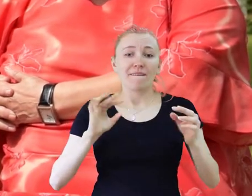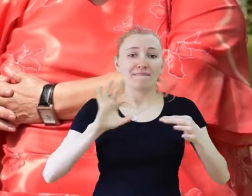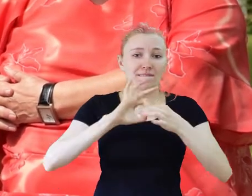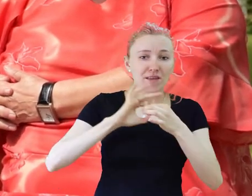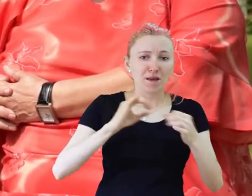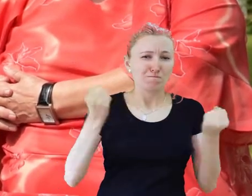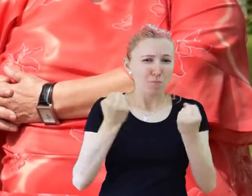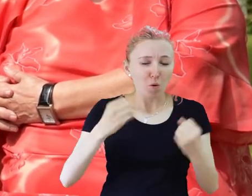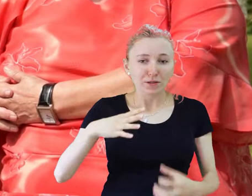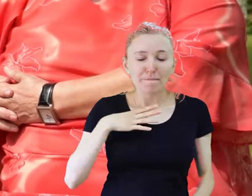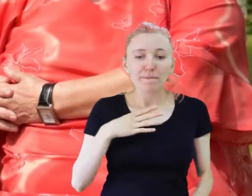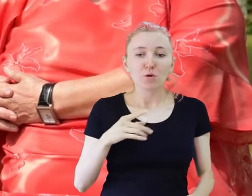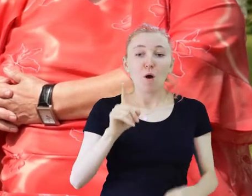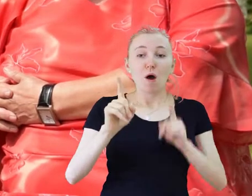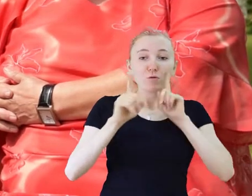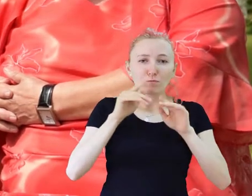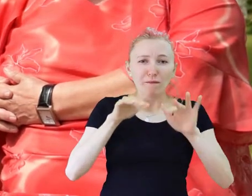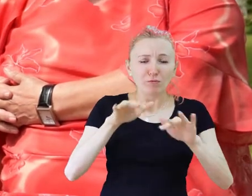później.